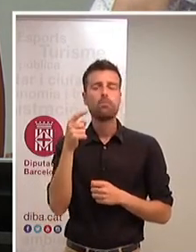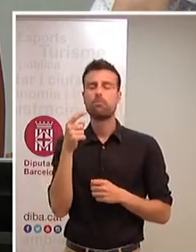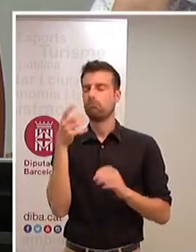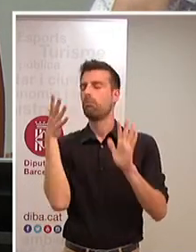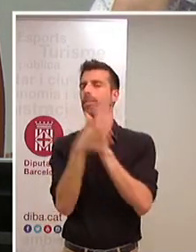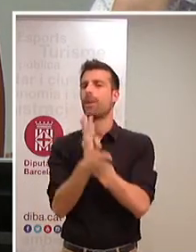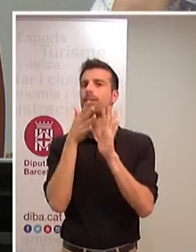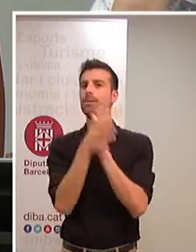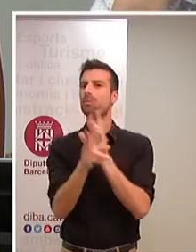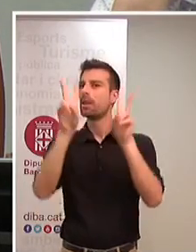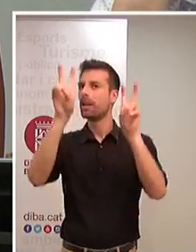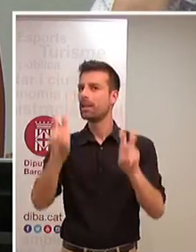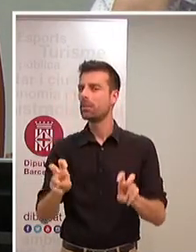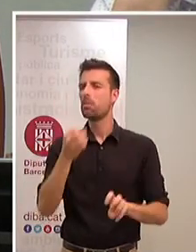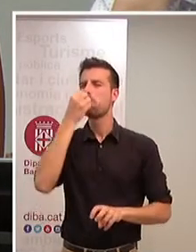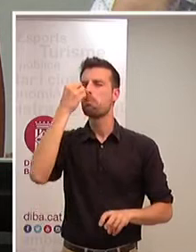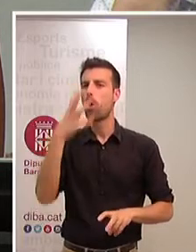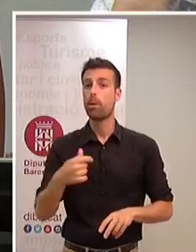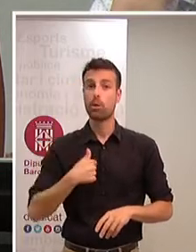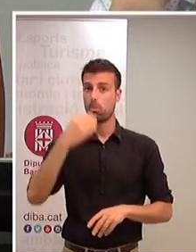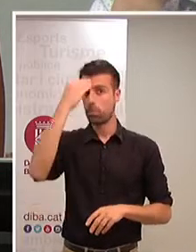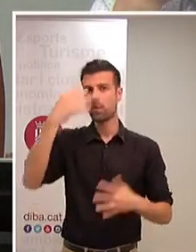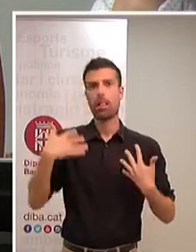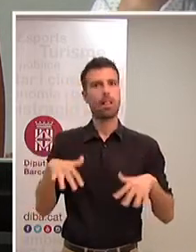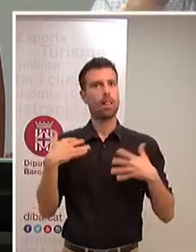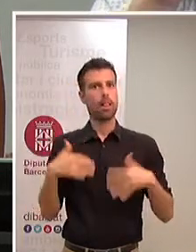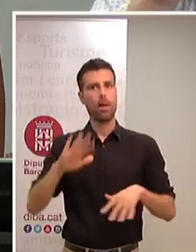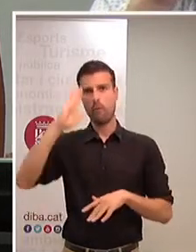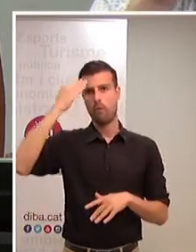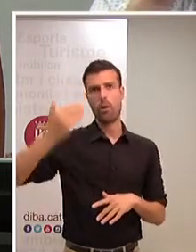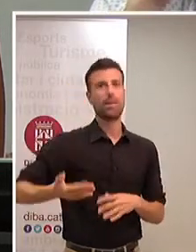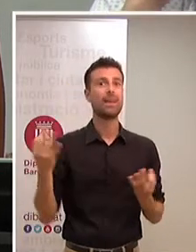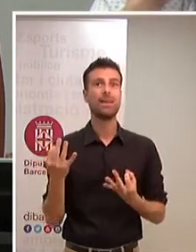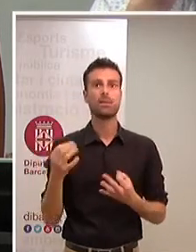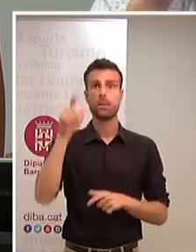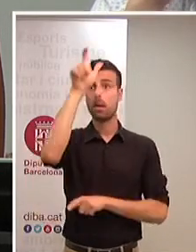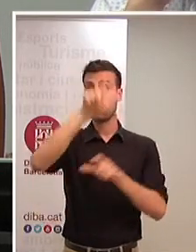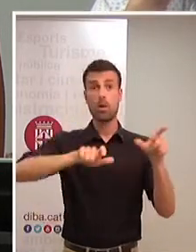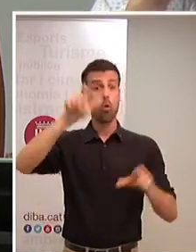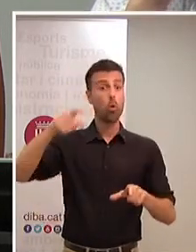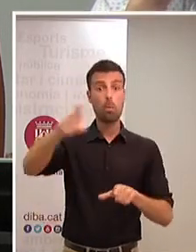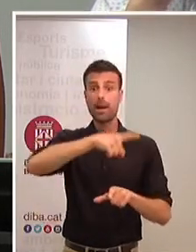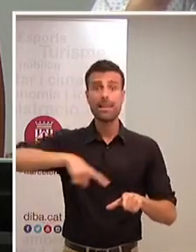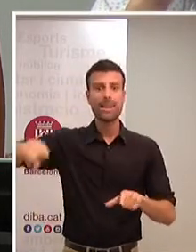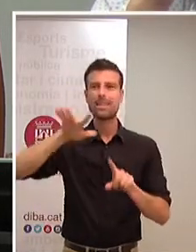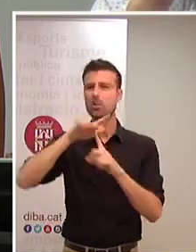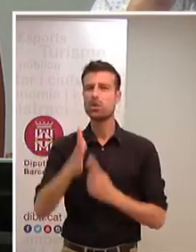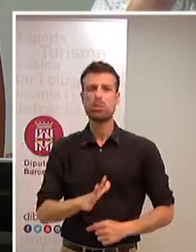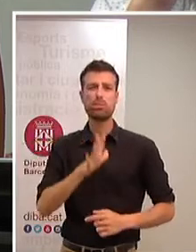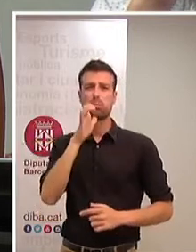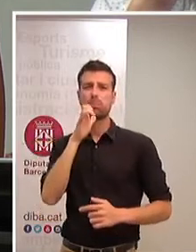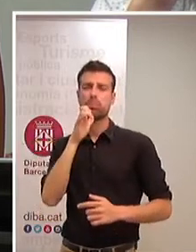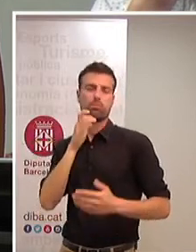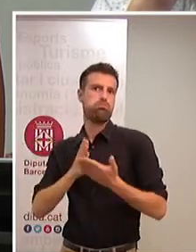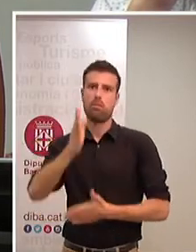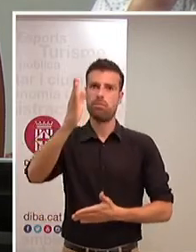una qüestió que jo crec que és fonamental que és com la humanitat ha estat capaç de fer front a la intempèrie i hem estat